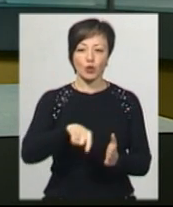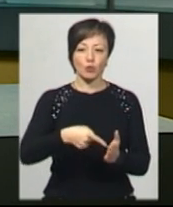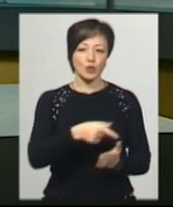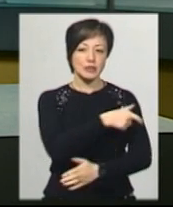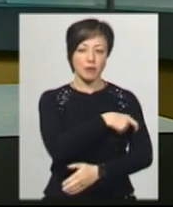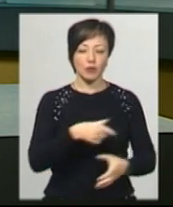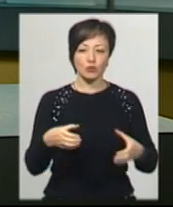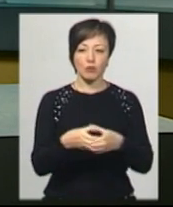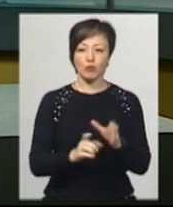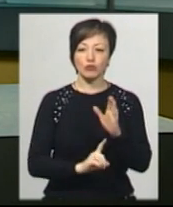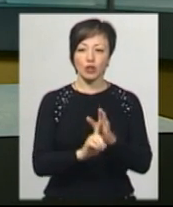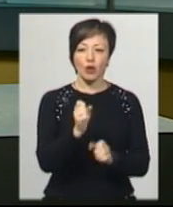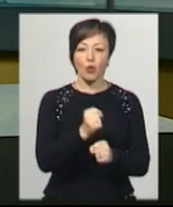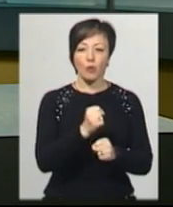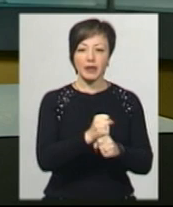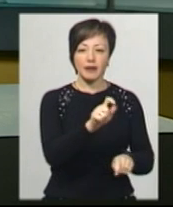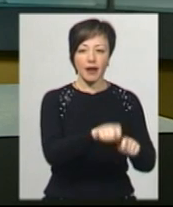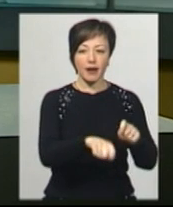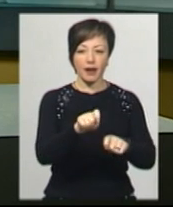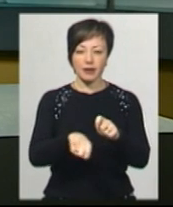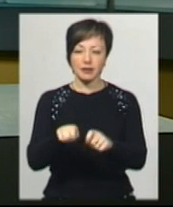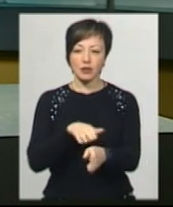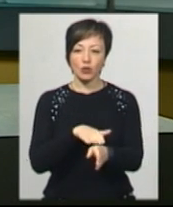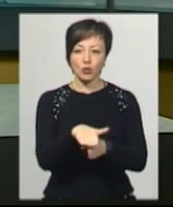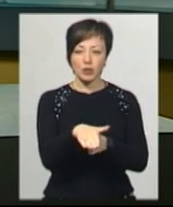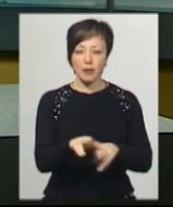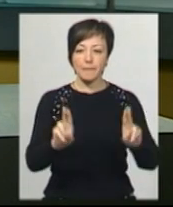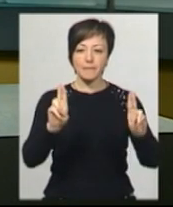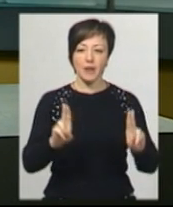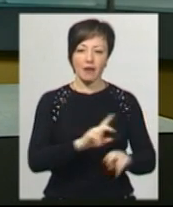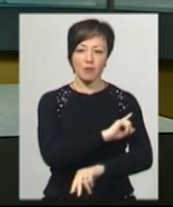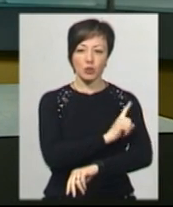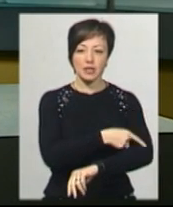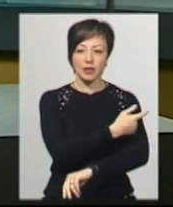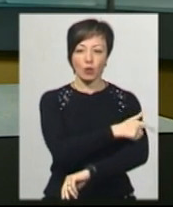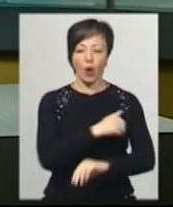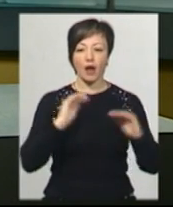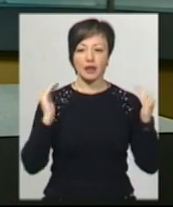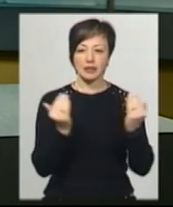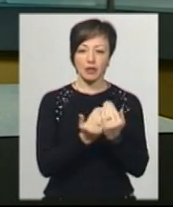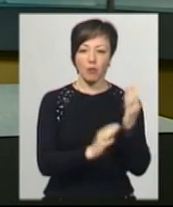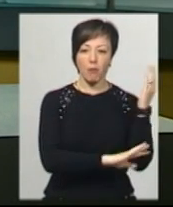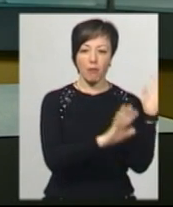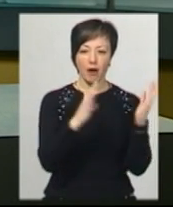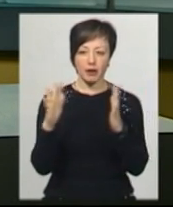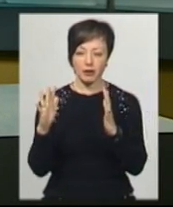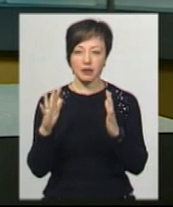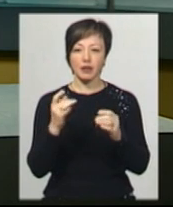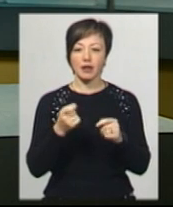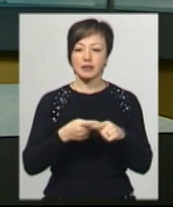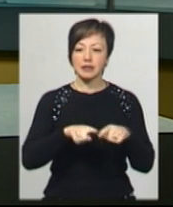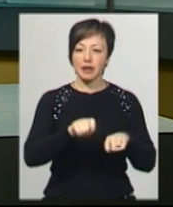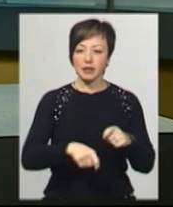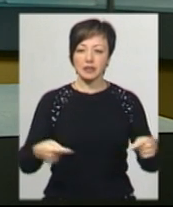дружиною почали робити рейди на дотримання правил посиленого карантину у парках та скверах. Рейди проводять згідно постанови